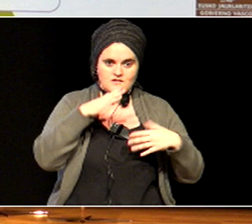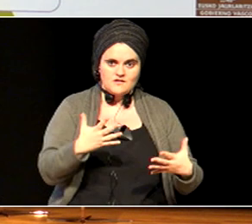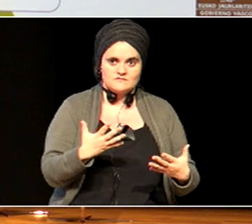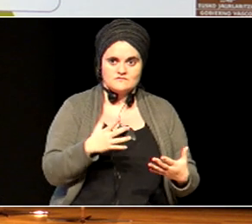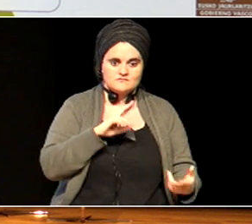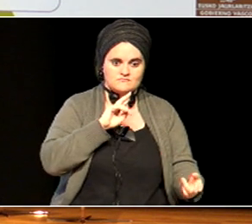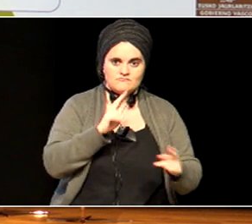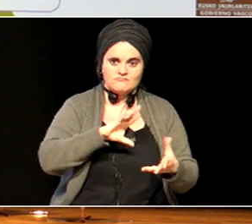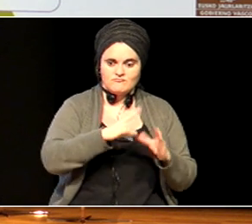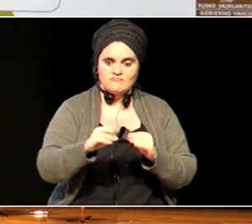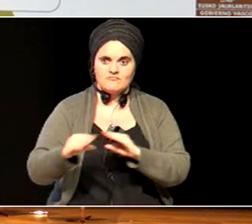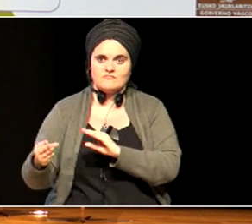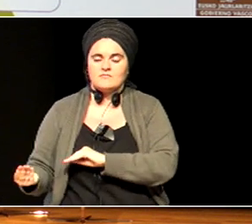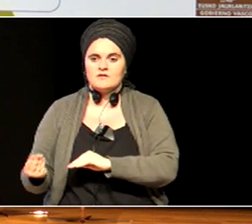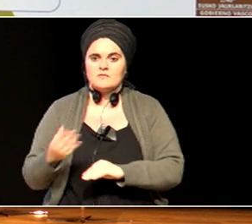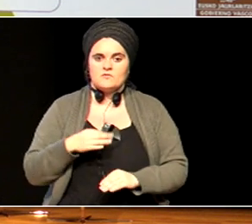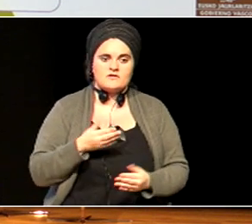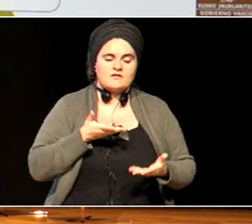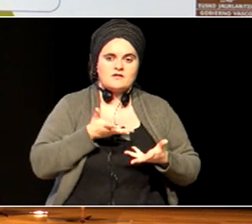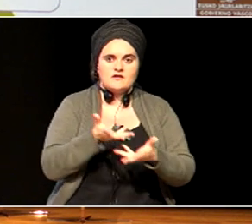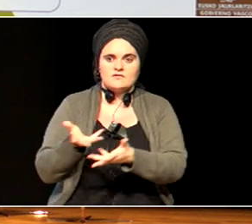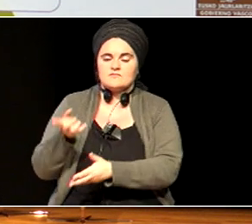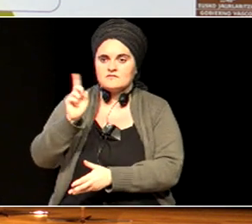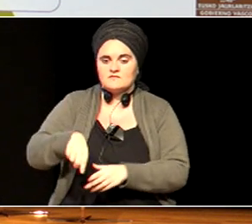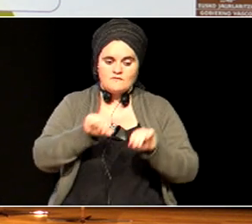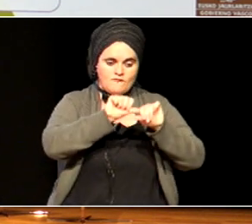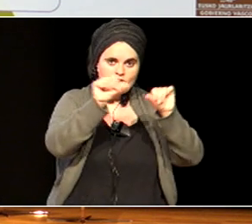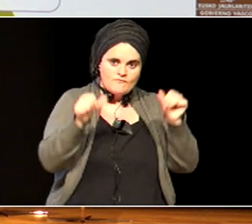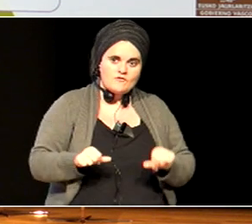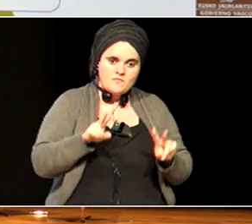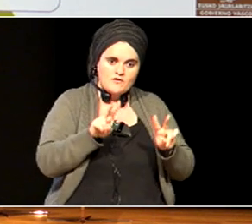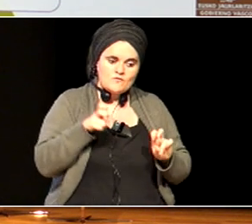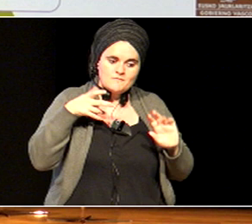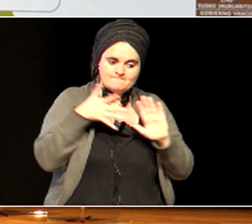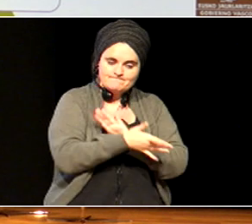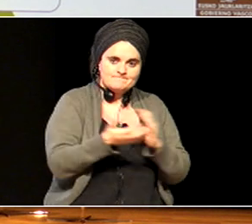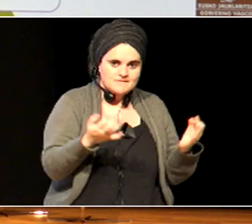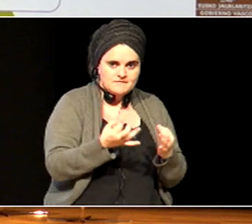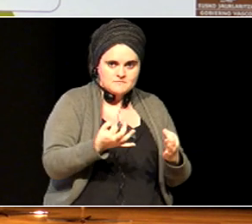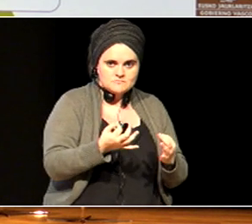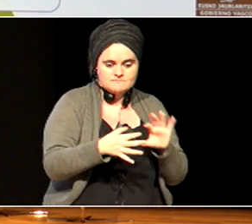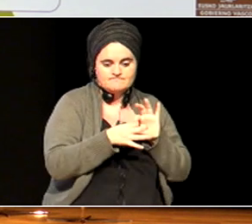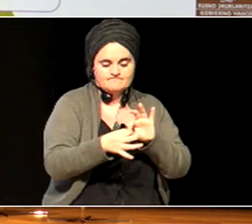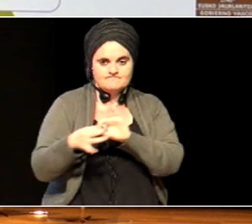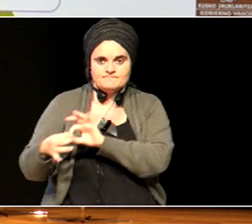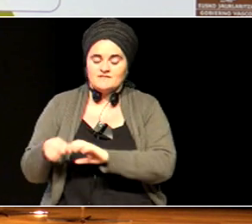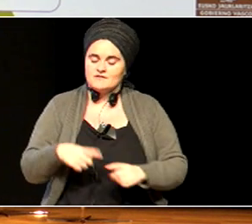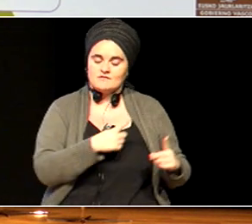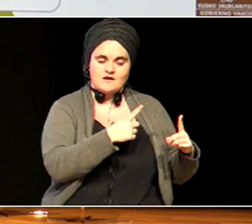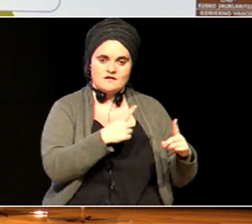baliabideak esleitzeko eta antolatzeko eredu berri bat definitzea hori beharrezkoa da